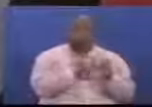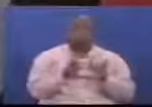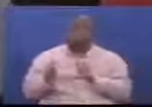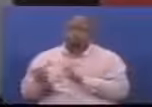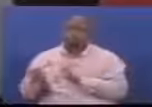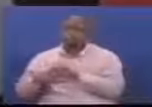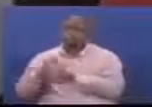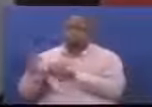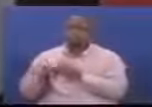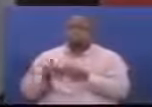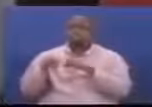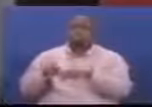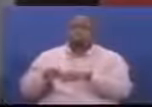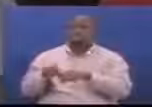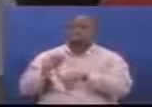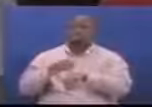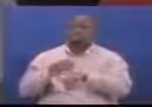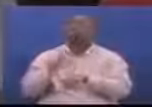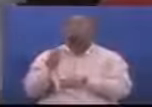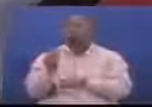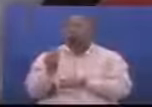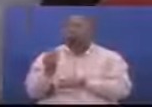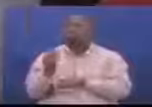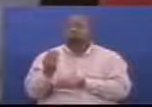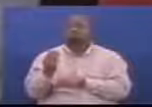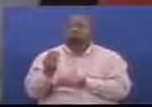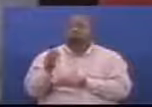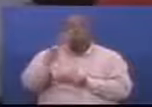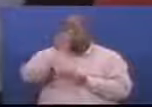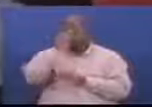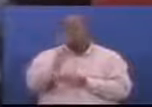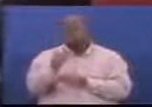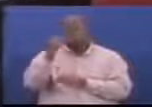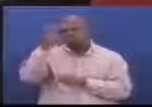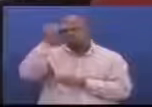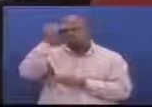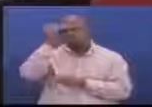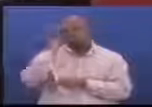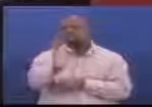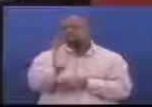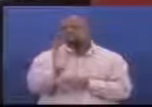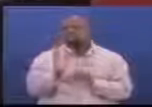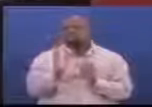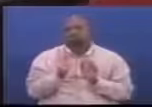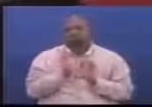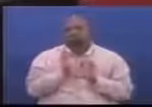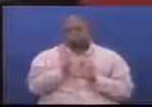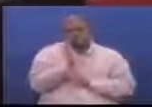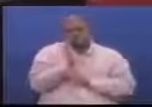this is the third time Naishimu yo academic background Sijawai kudoubt